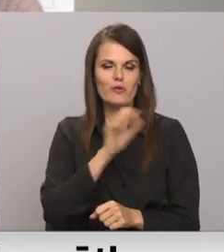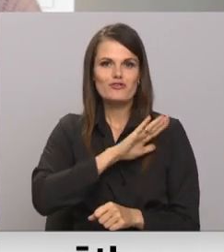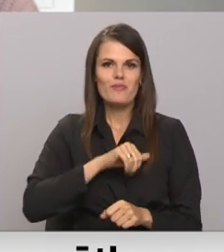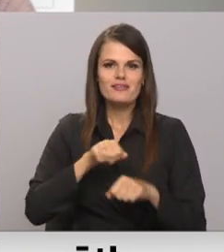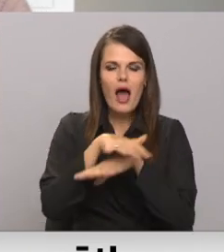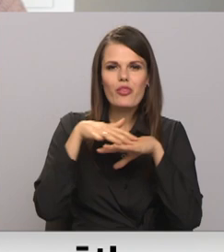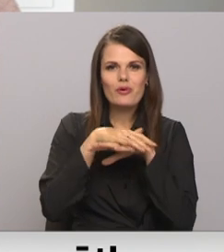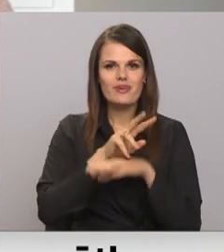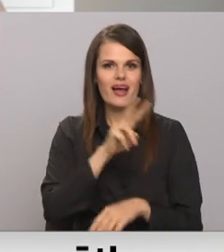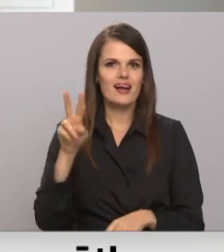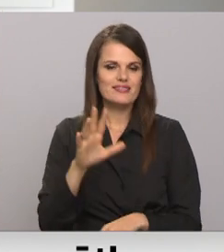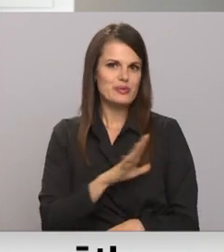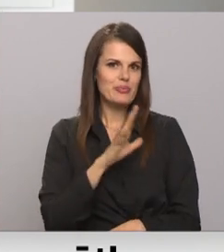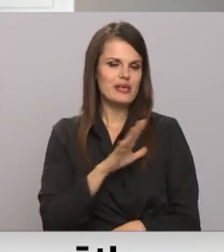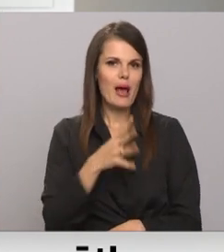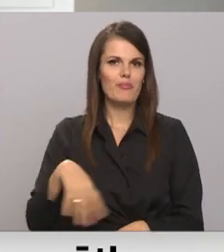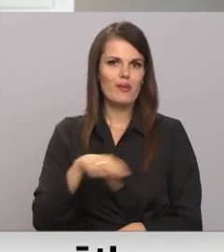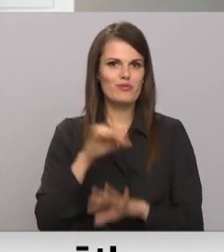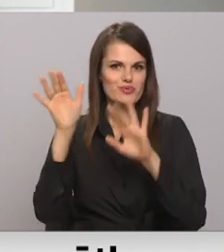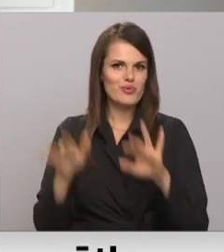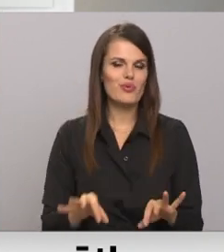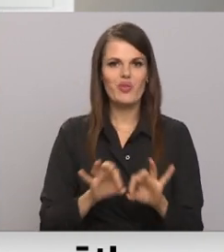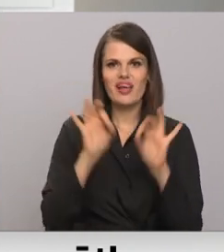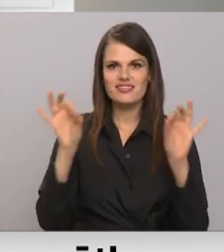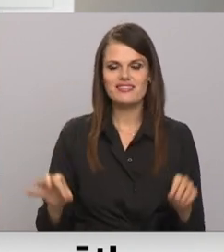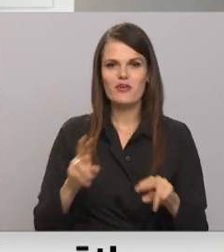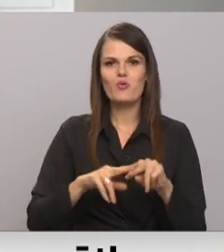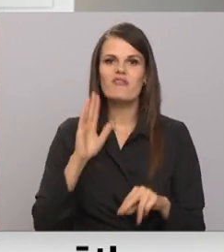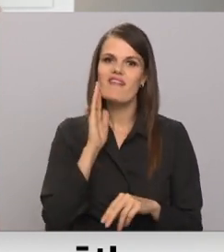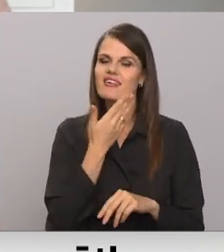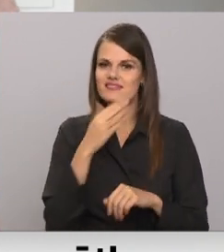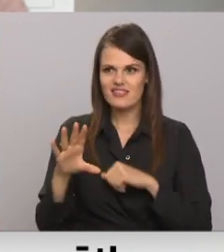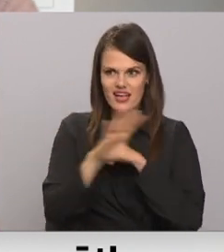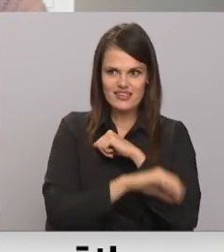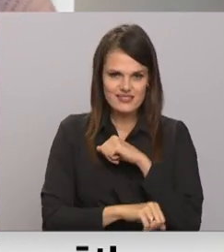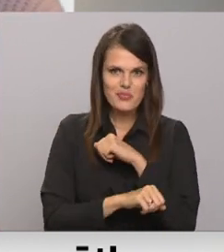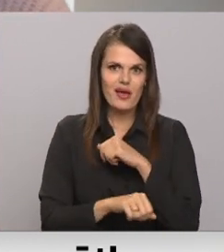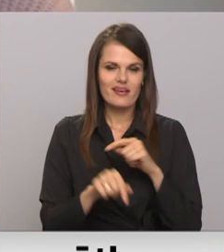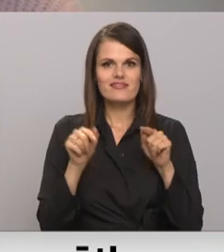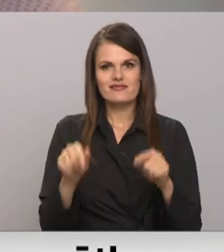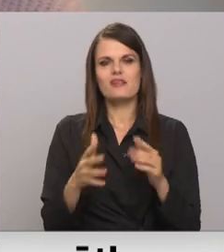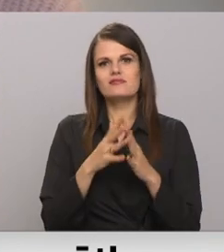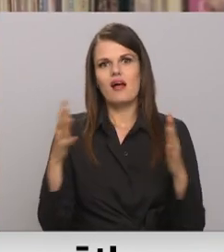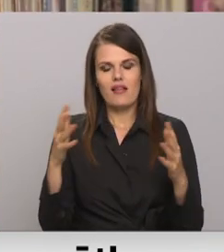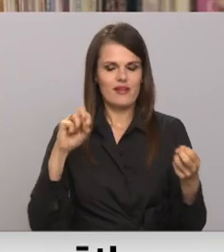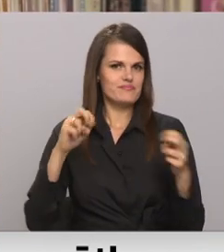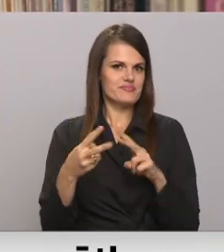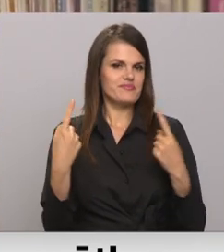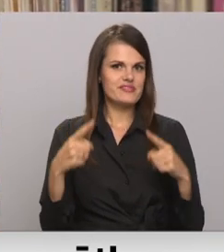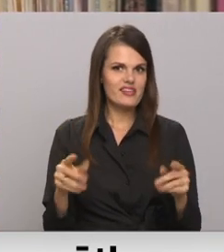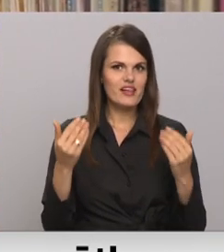kas pie mums bija rudens sākumā un vasaras beigās, tas ir tāds liels kontrasts.